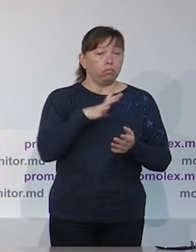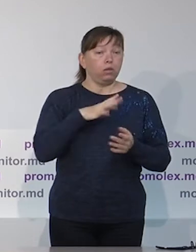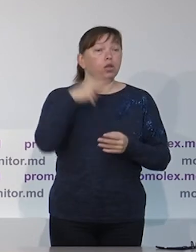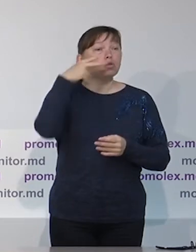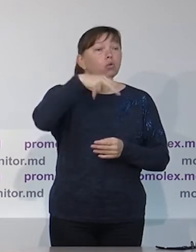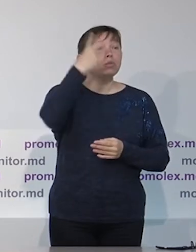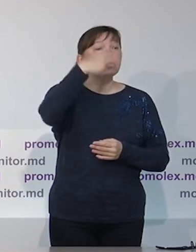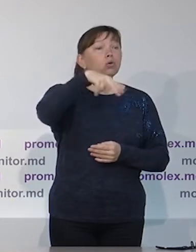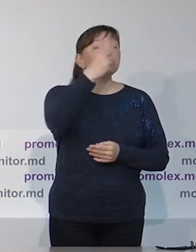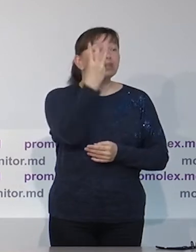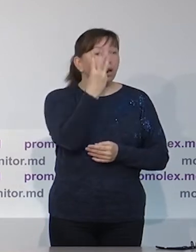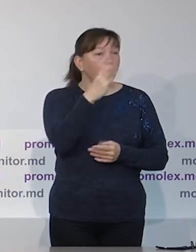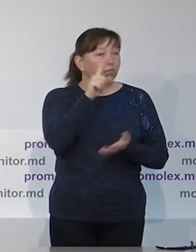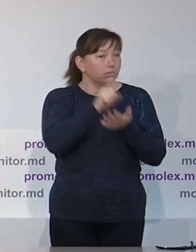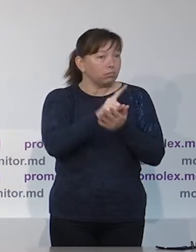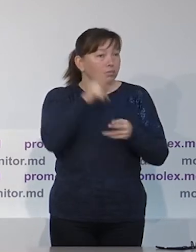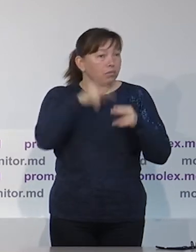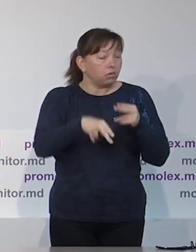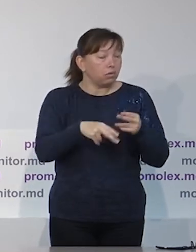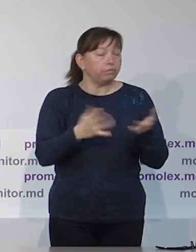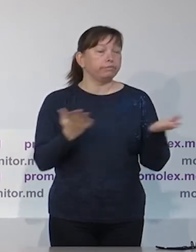и начался